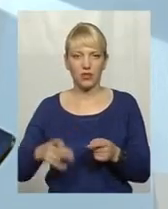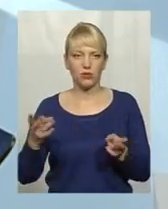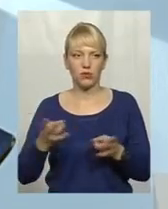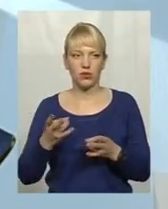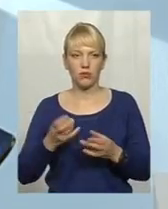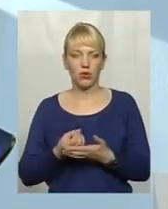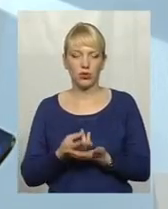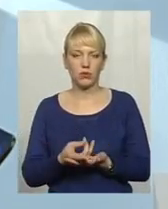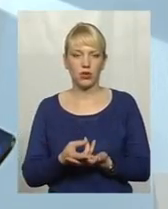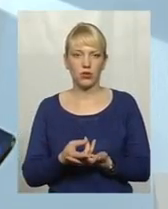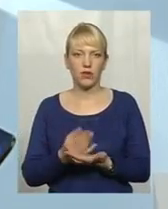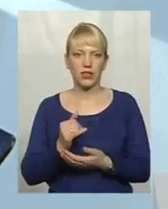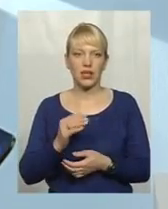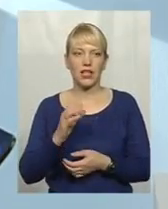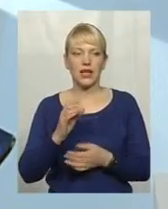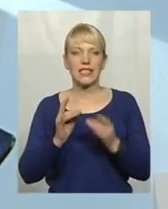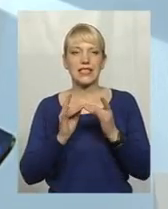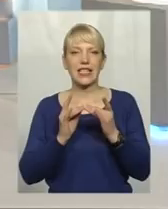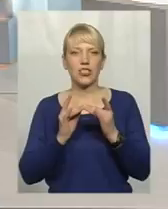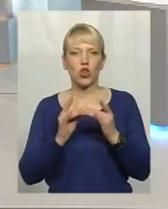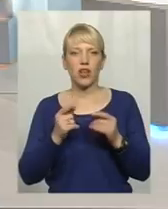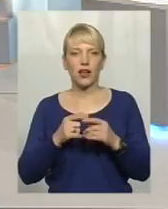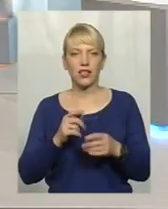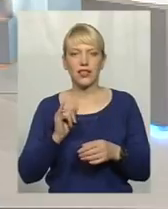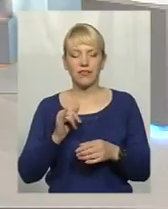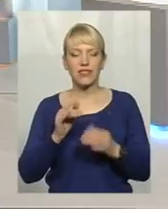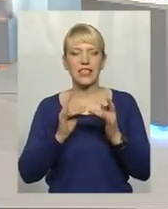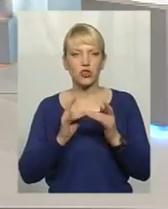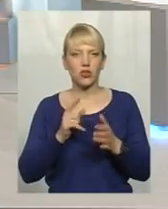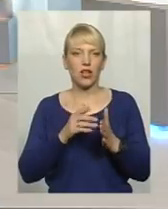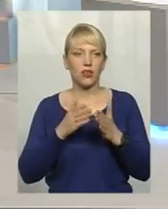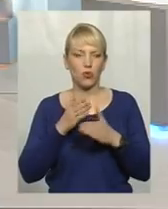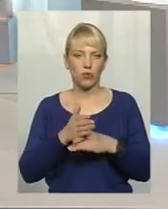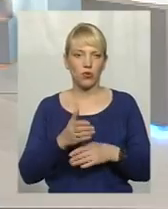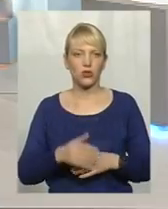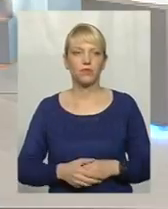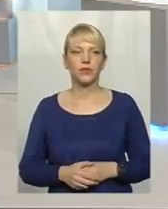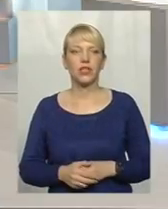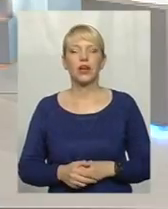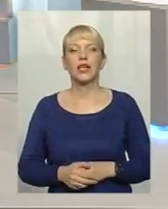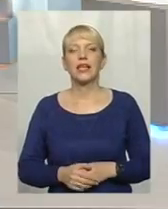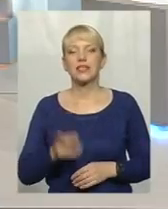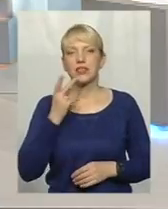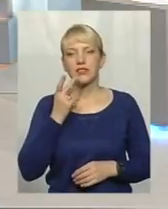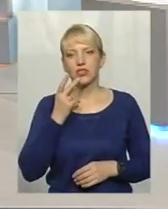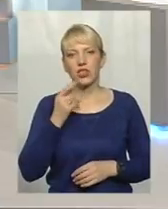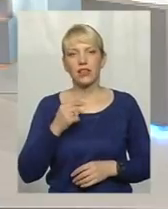госпіталізуватися в стаціонар. В стаціонарі ми постараємося допомогти. Зазвичай називається лише один